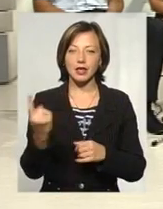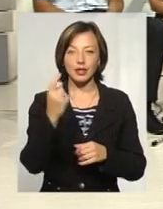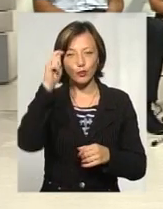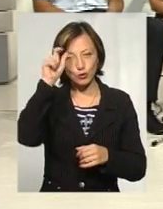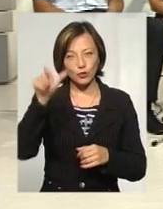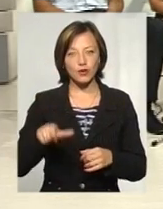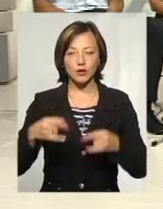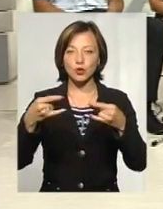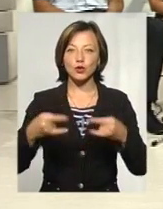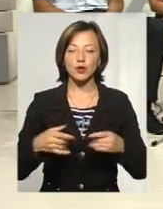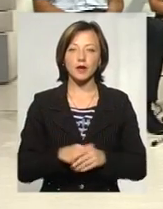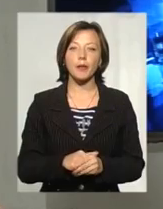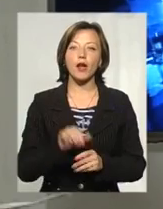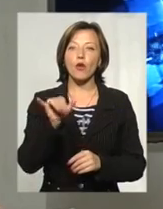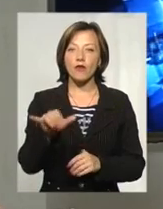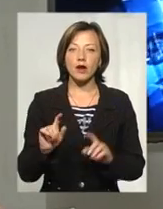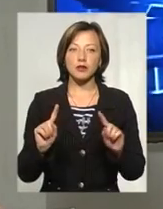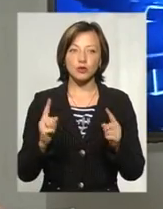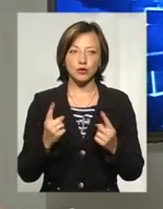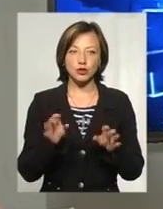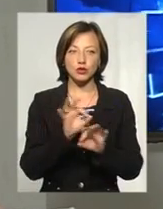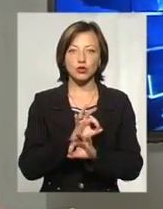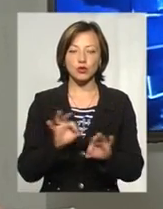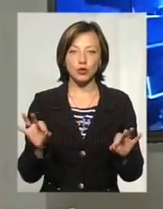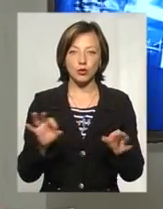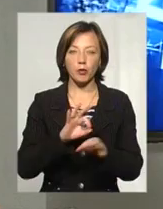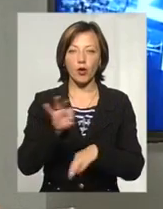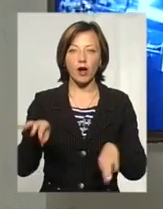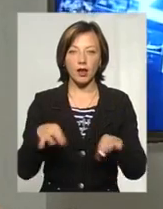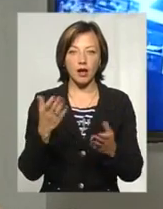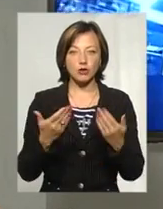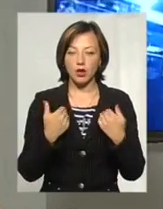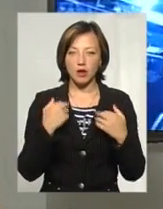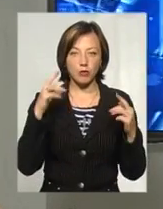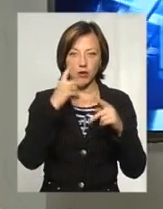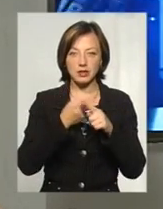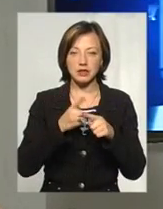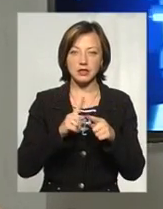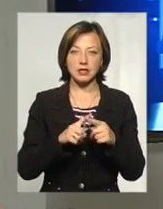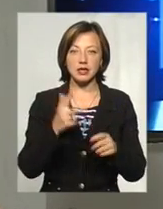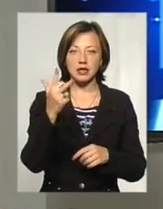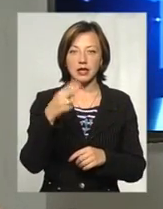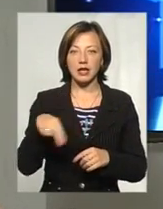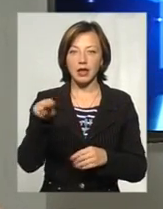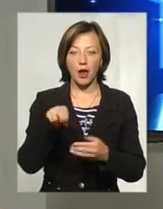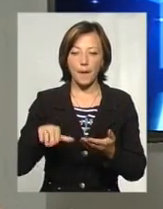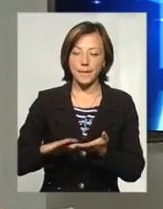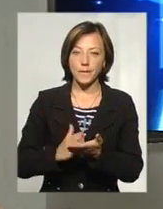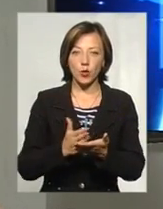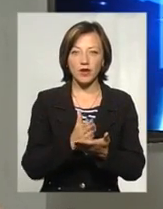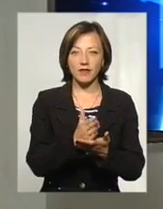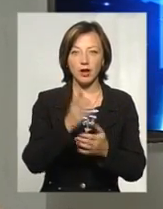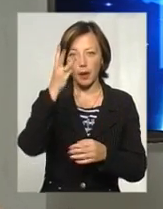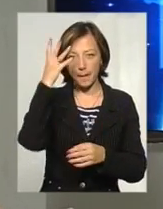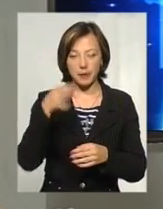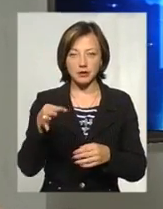нашому чоловіку у студії. У вас дуже чудовий проєкт, якщо я не помиляюсь, це 3D-путівник Хмельниччиною, У